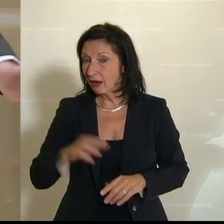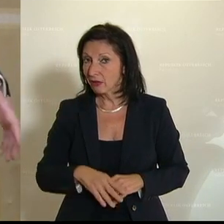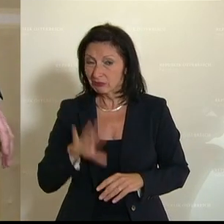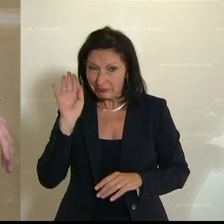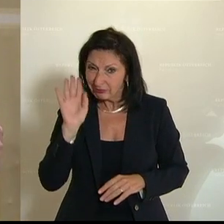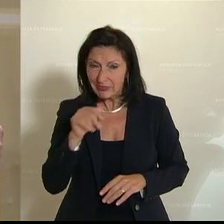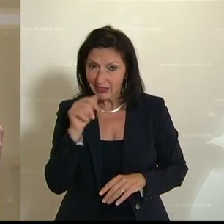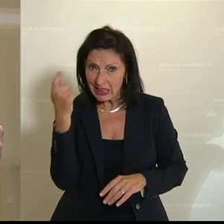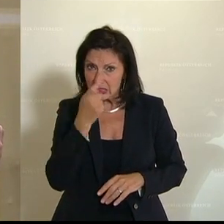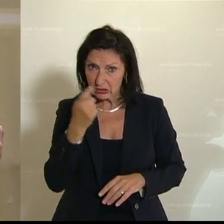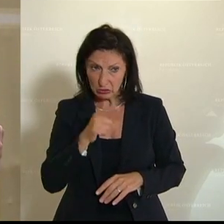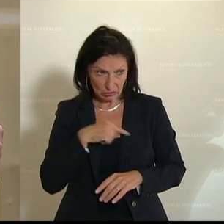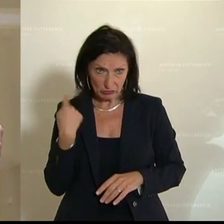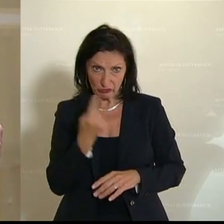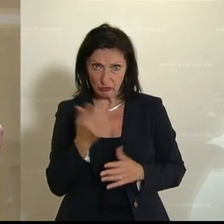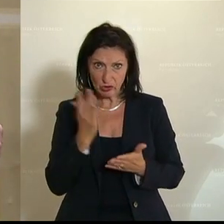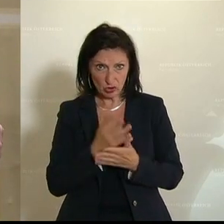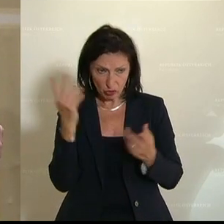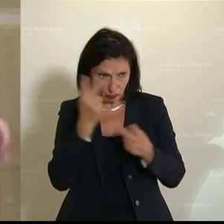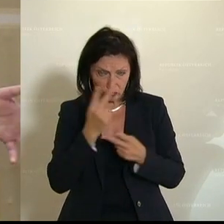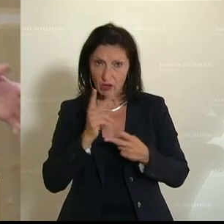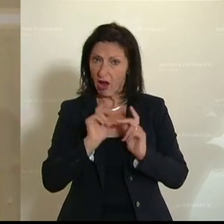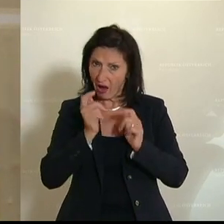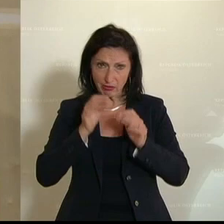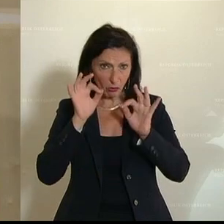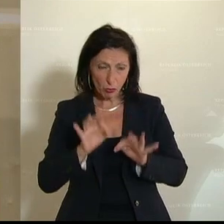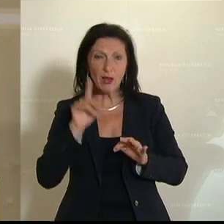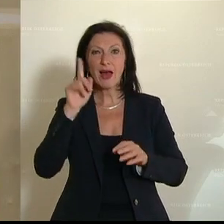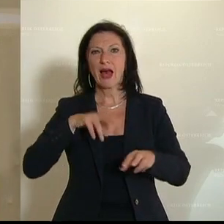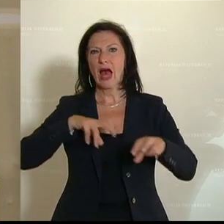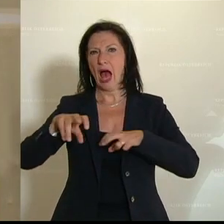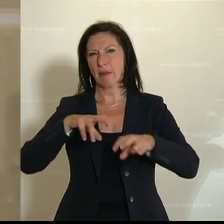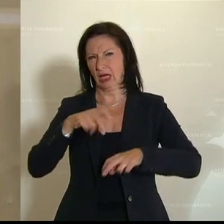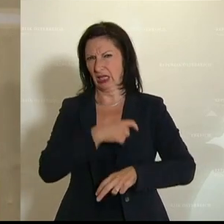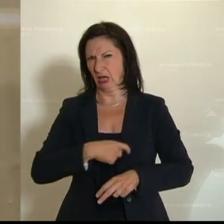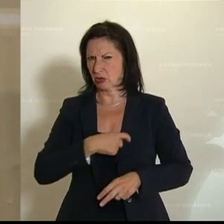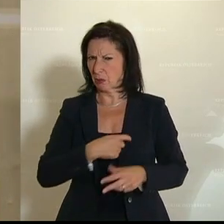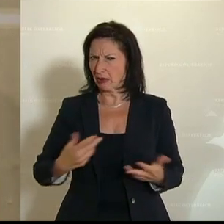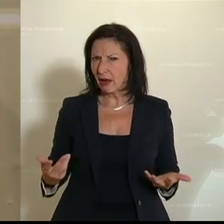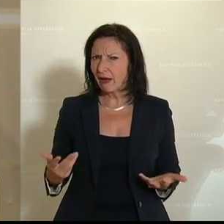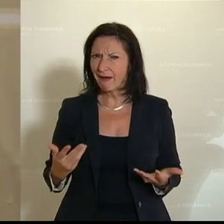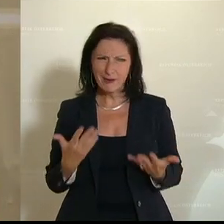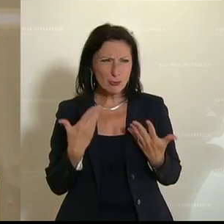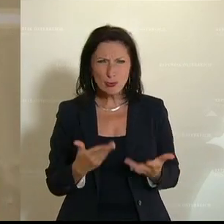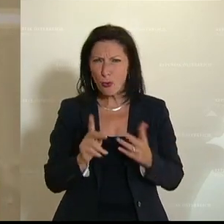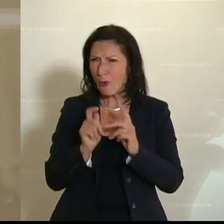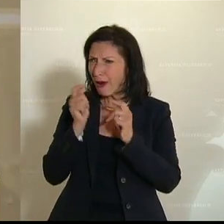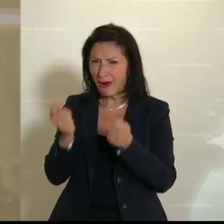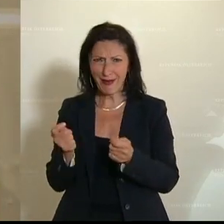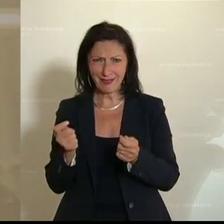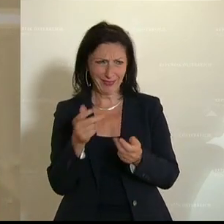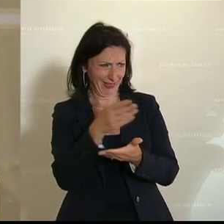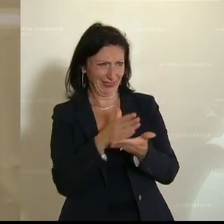Antrag schon zustimmen, er ist ja grundsätzlich gut. Nur als Regierungspartei würde ich mir schon ein bisschen blöd vorkommen, dass man so einen Antrag über so einen